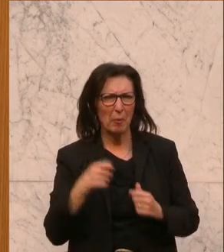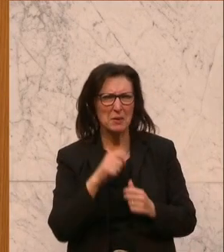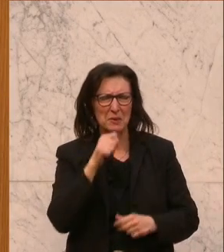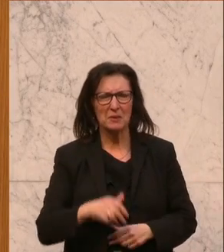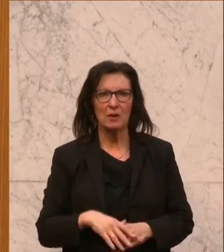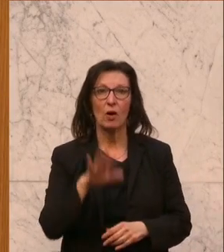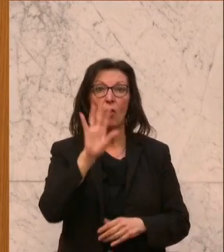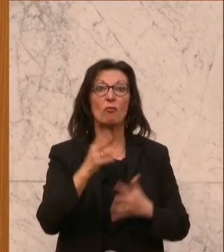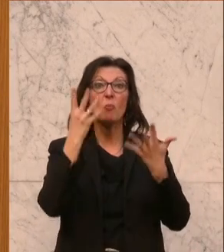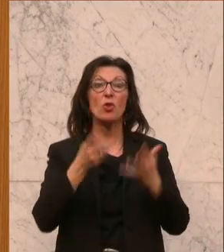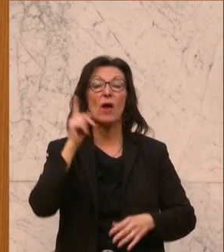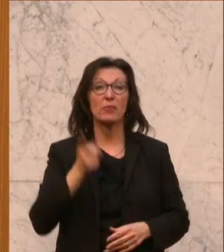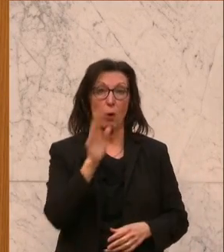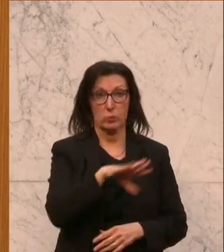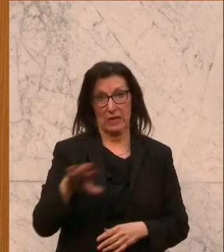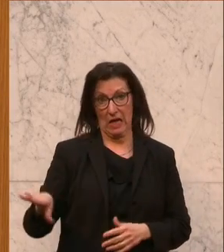95.000 Kinder